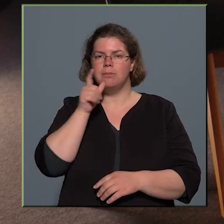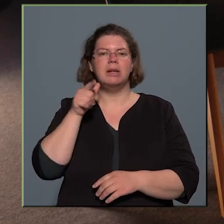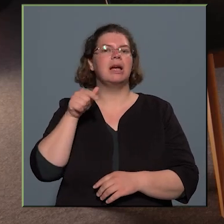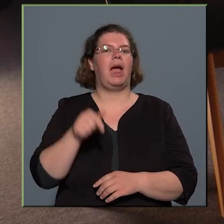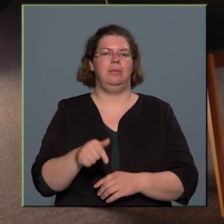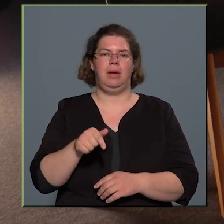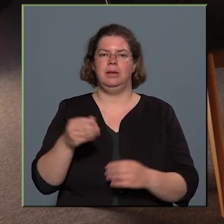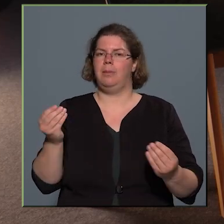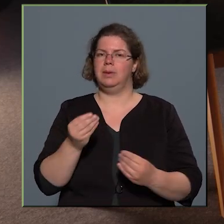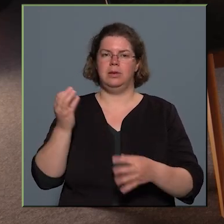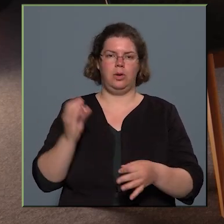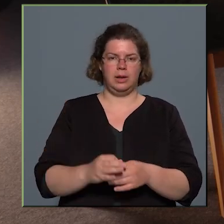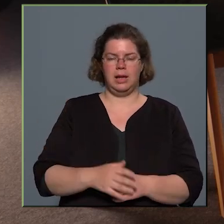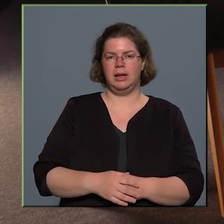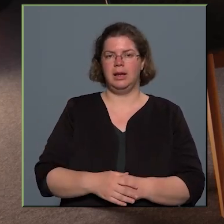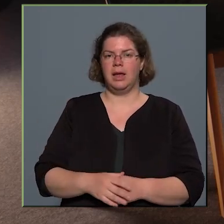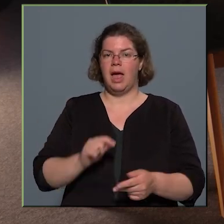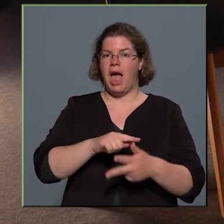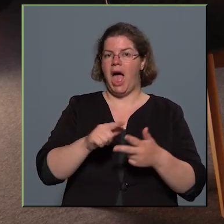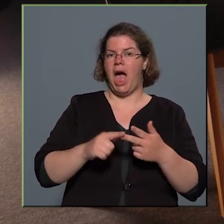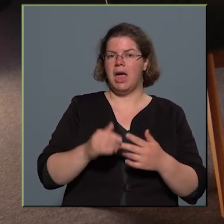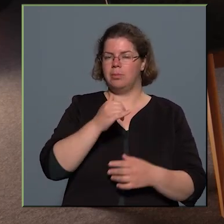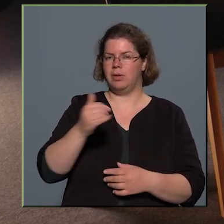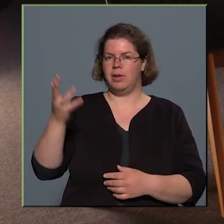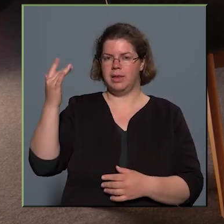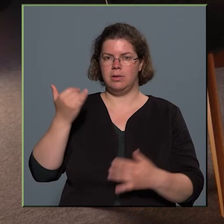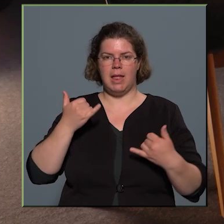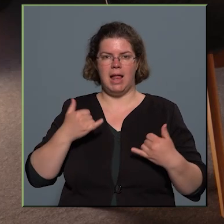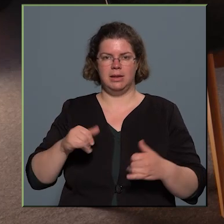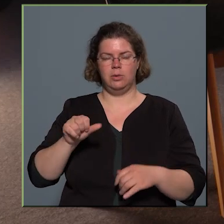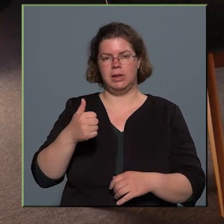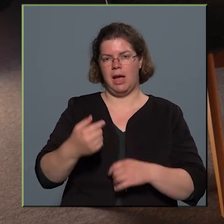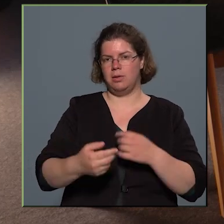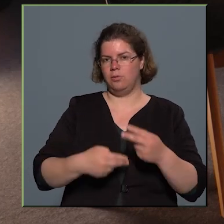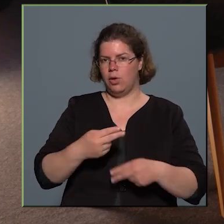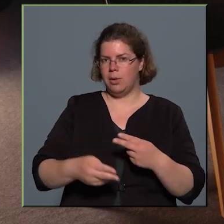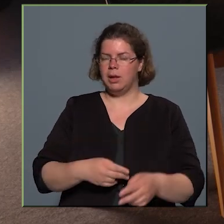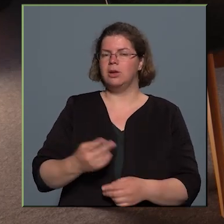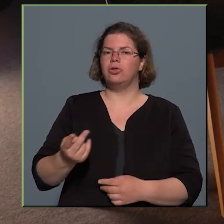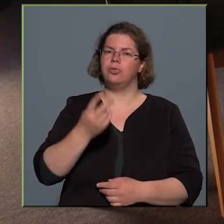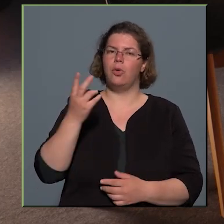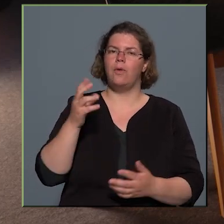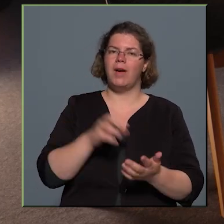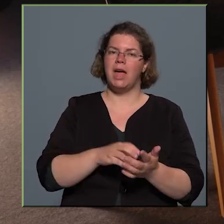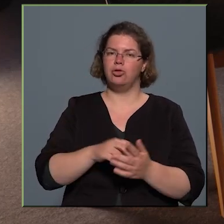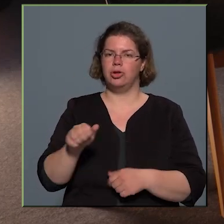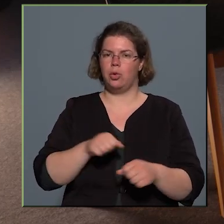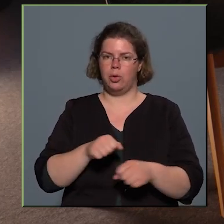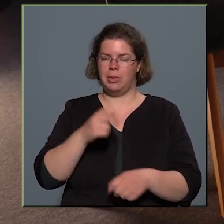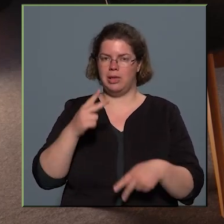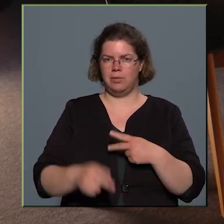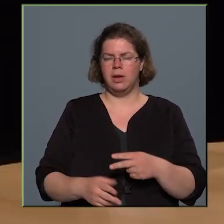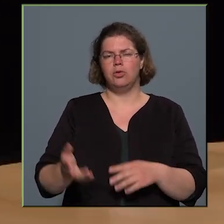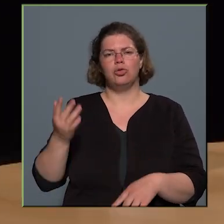történik? Igen, itt igazából három éve elindult már egy folyamat, ezt a fővárosi önkormányzat végzi, úgyhogy korábban még a